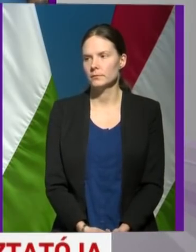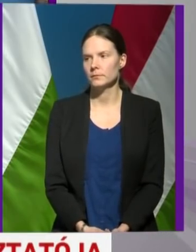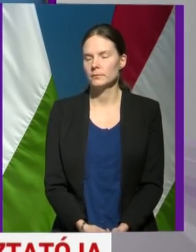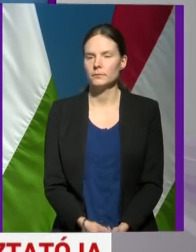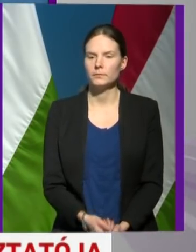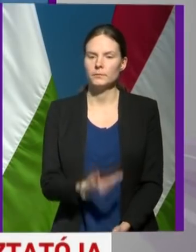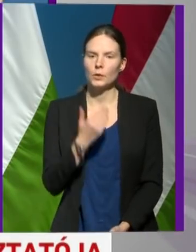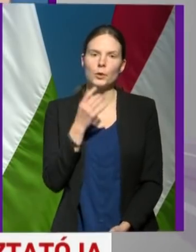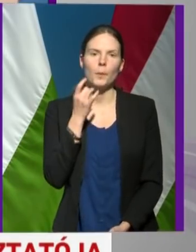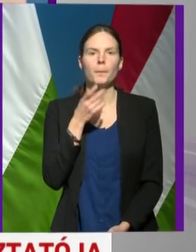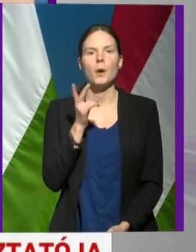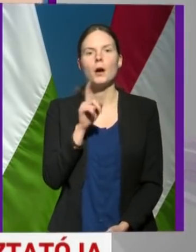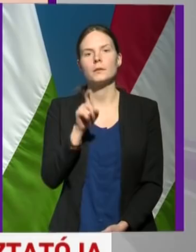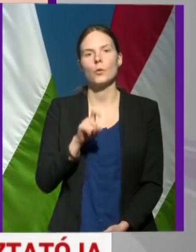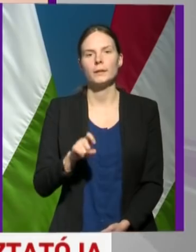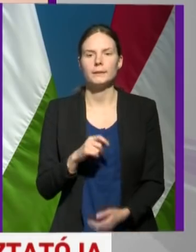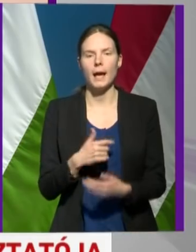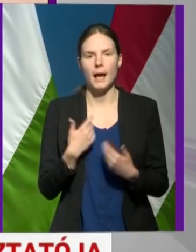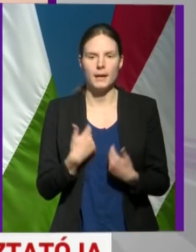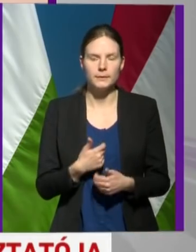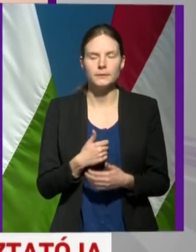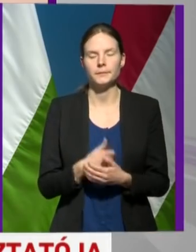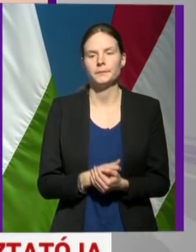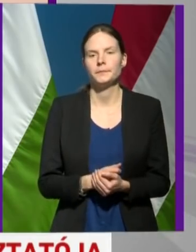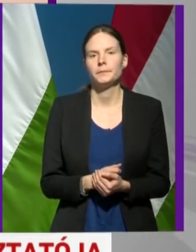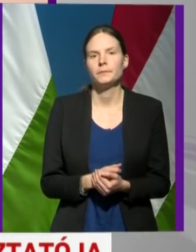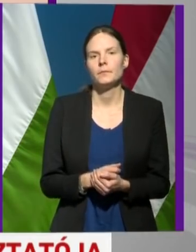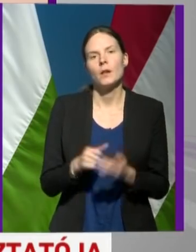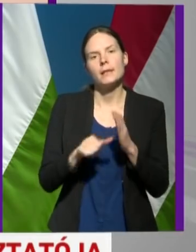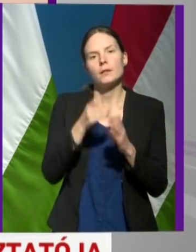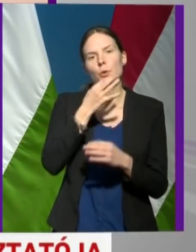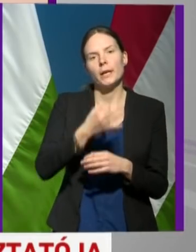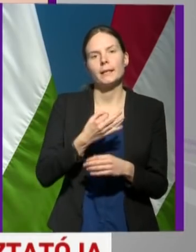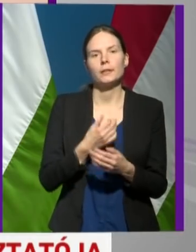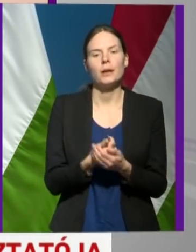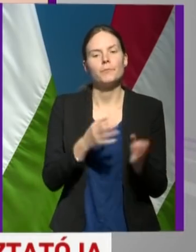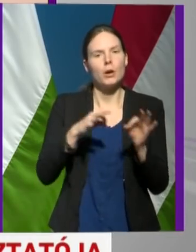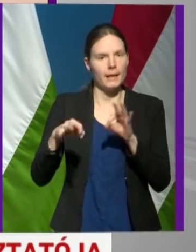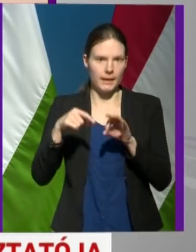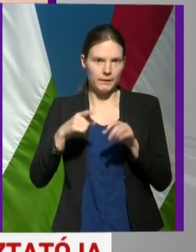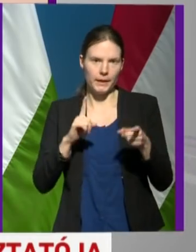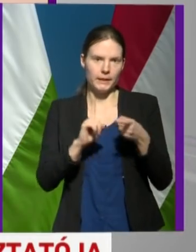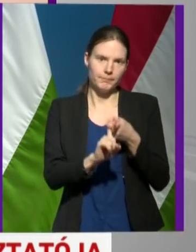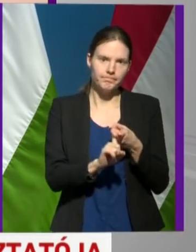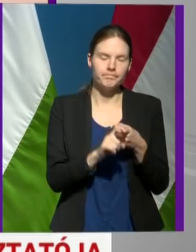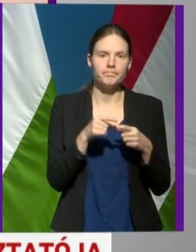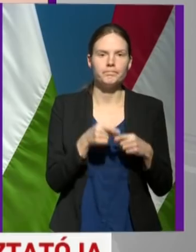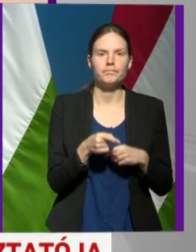Köszönöm, Baka Zoltán vagyok az M4.hu szerkesztőségéből. Az első kérdésem a rendezvényekre vonatkozna.